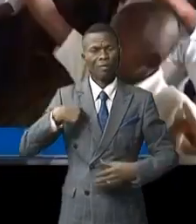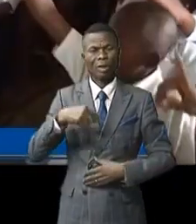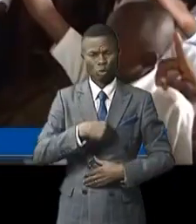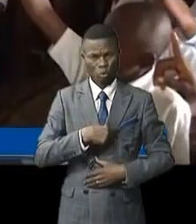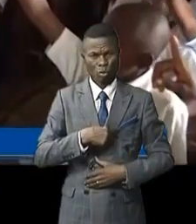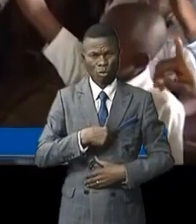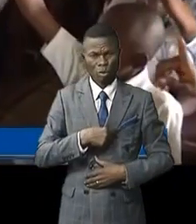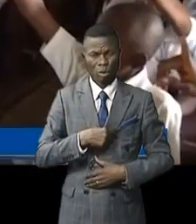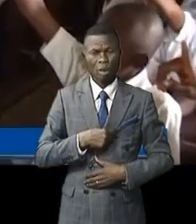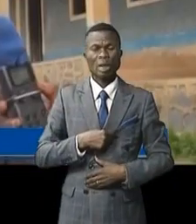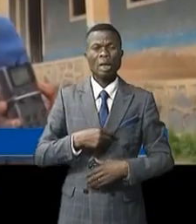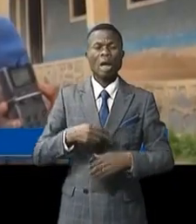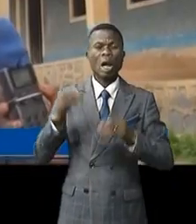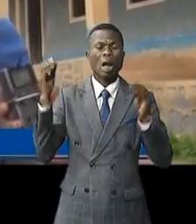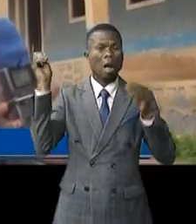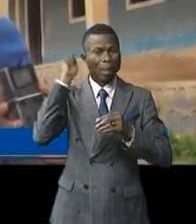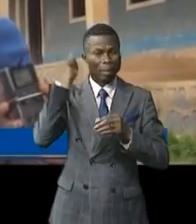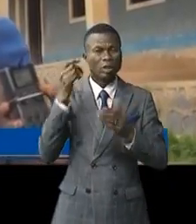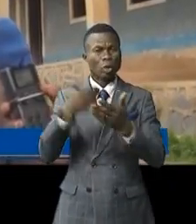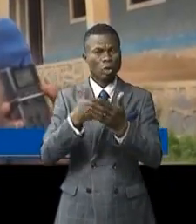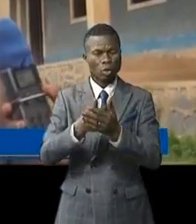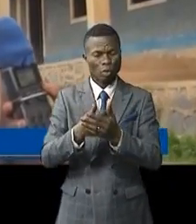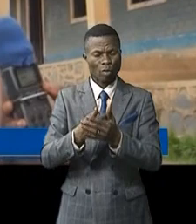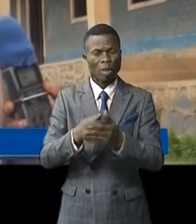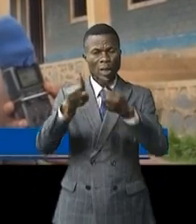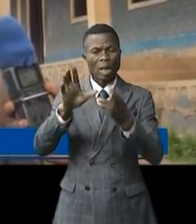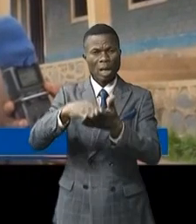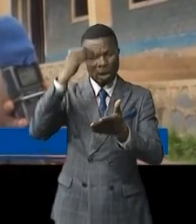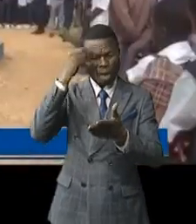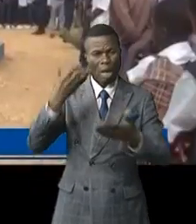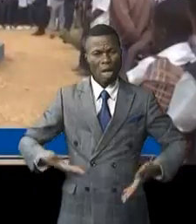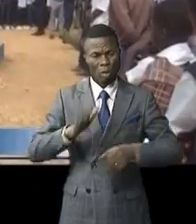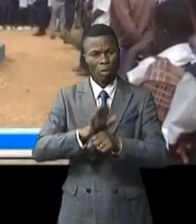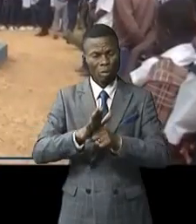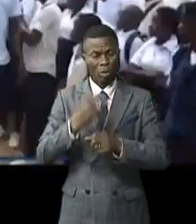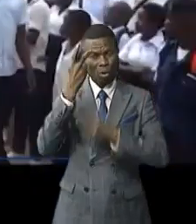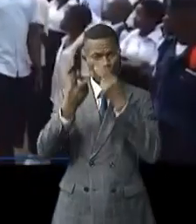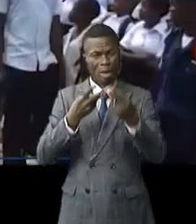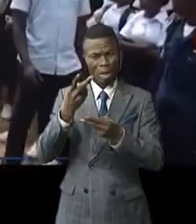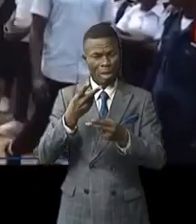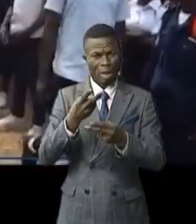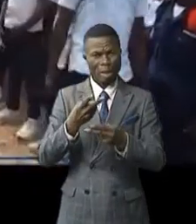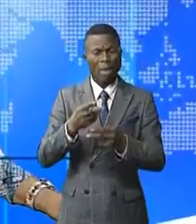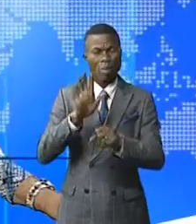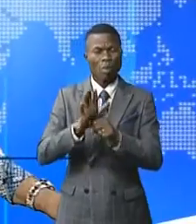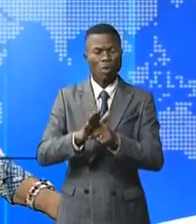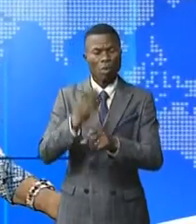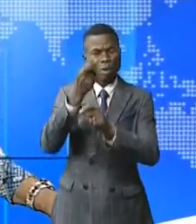enfants. Les nouvelles unités, les non-mécanisés et les élèves ont apprécié cette visite après deux mois perdu.